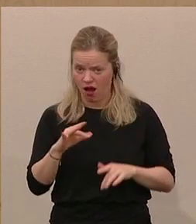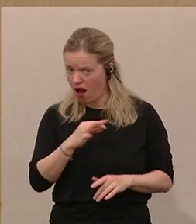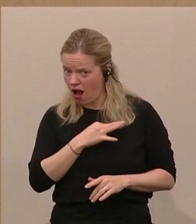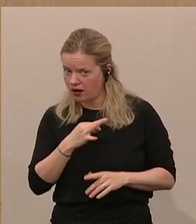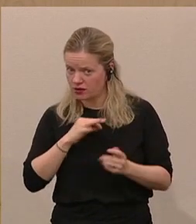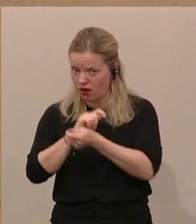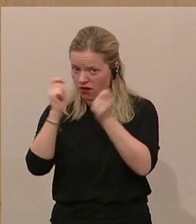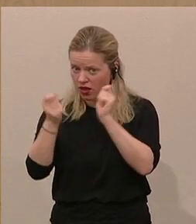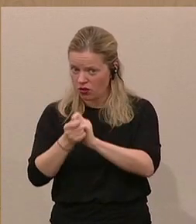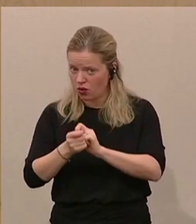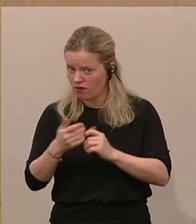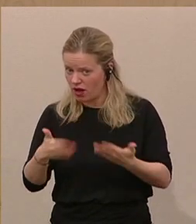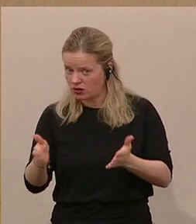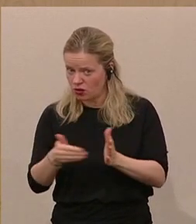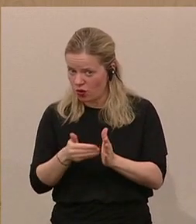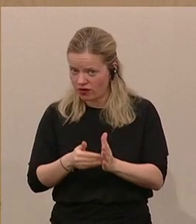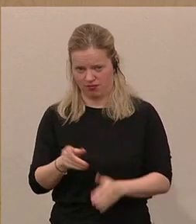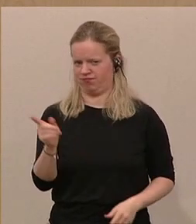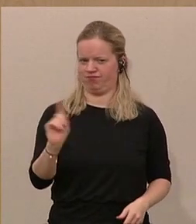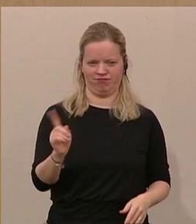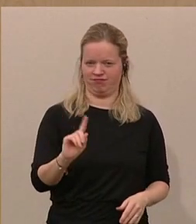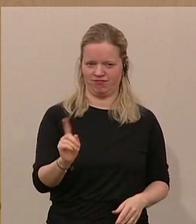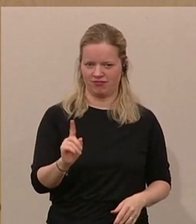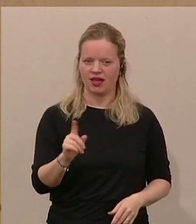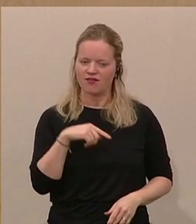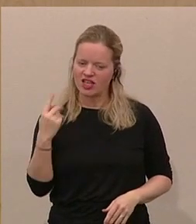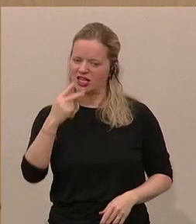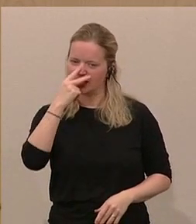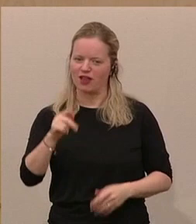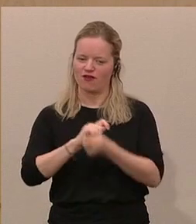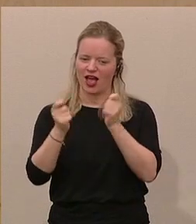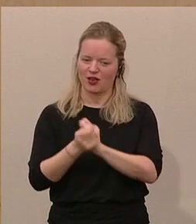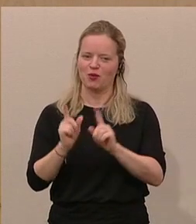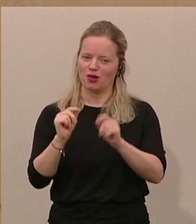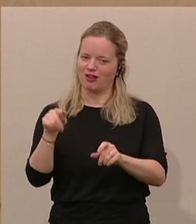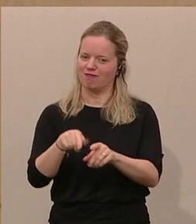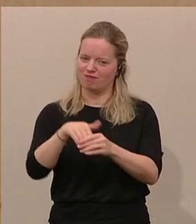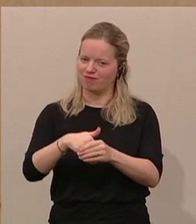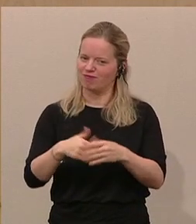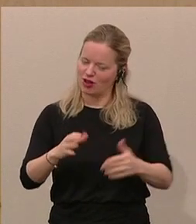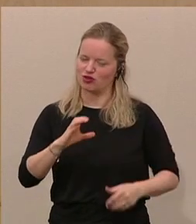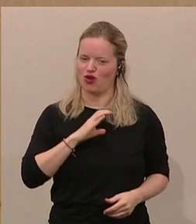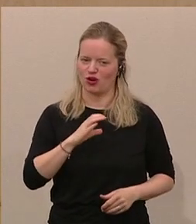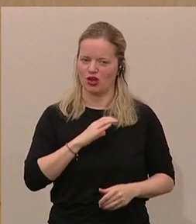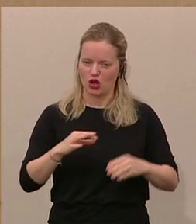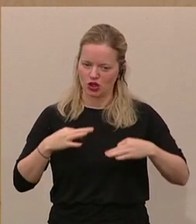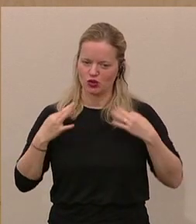Wir sehen Veränderungen als Chance, unser Gesundheitswesen zukunftsfit zu machen.